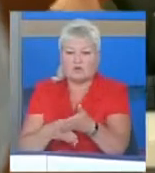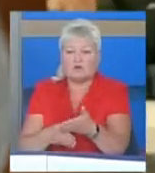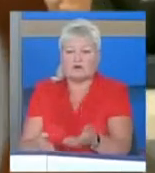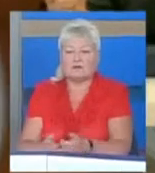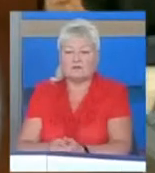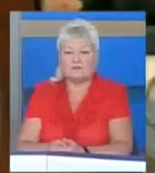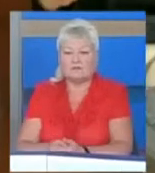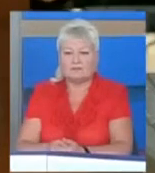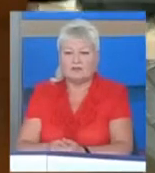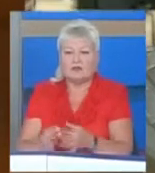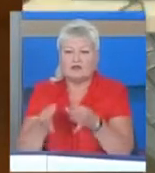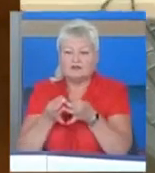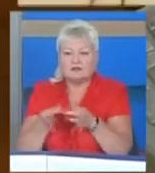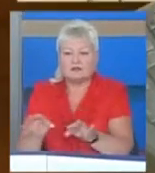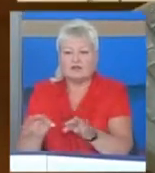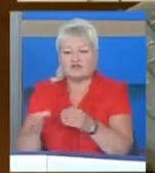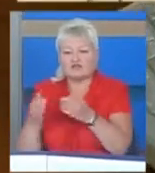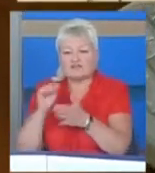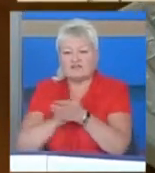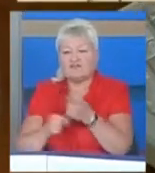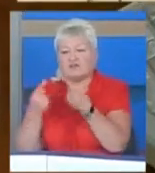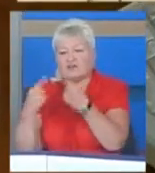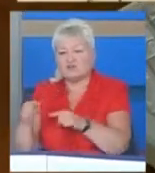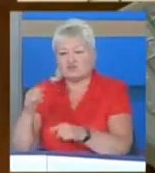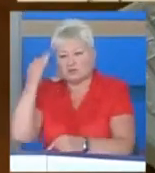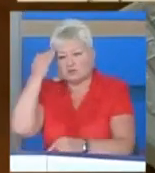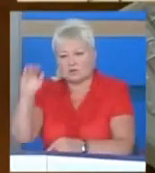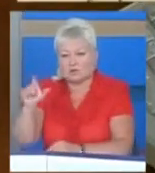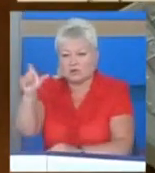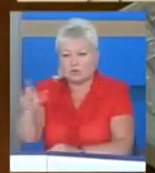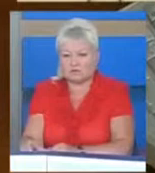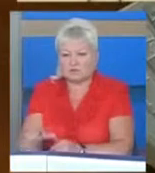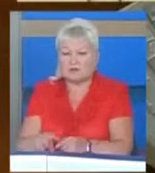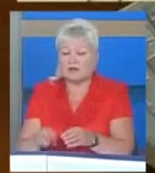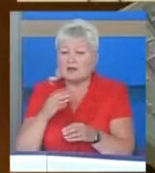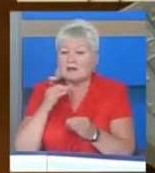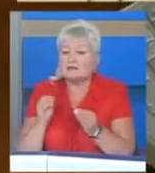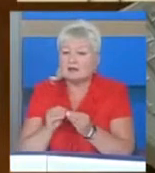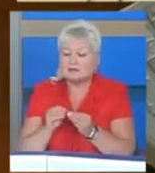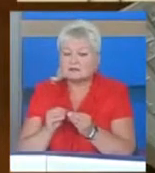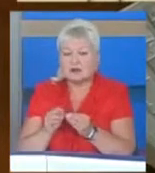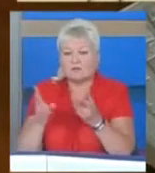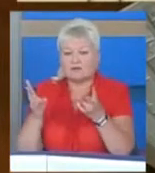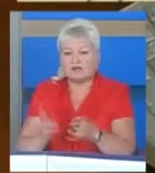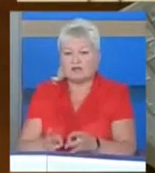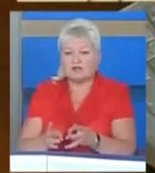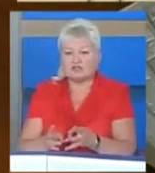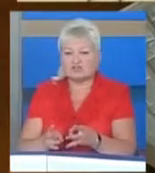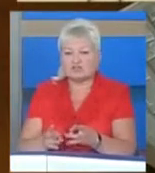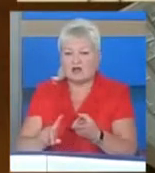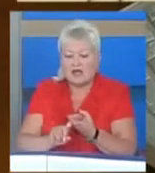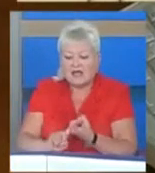їй незалежність від іншої сторонньої особи. Та самоналежна інфраструктура,